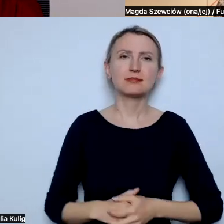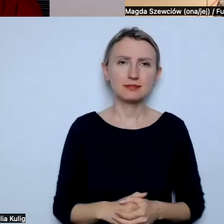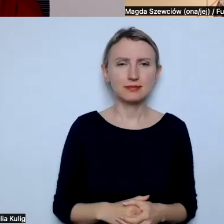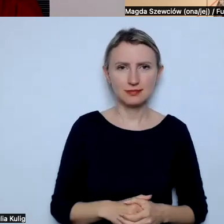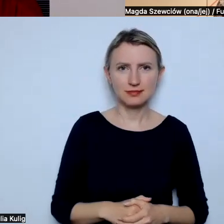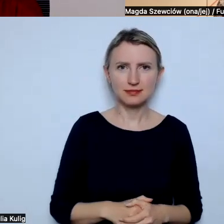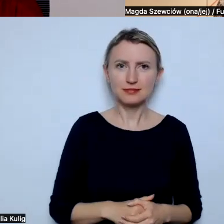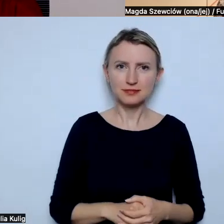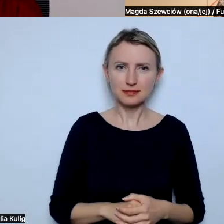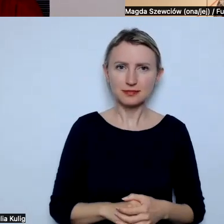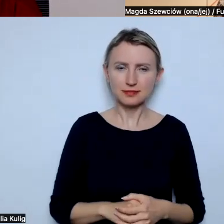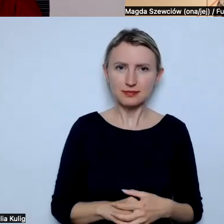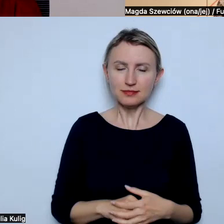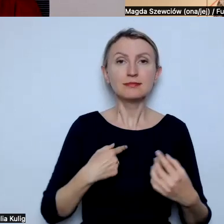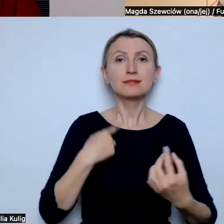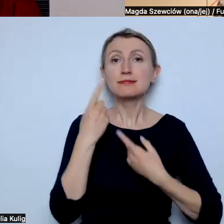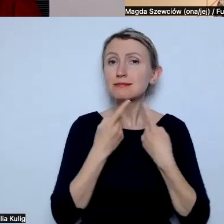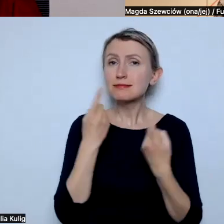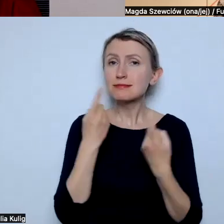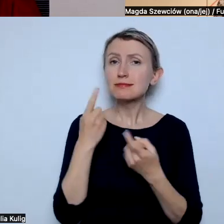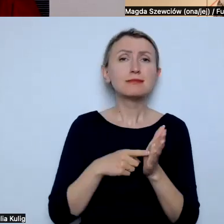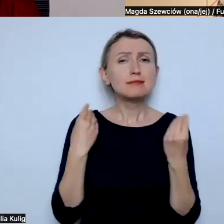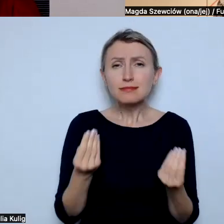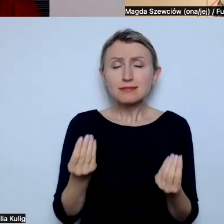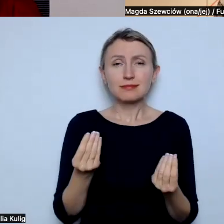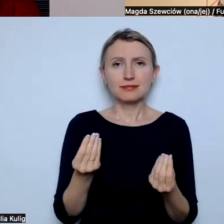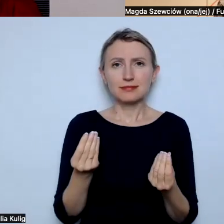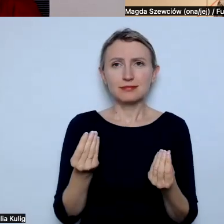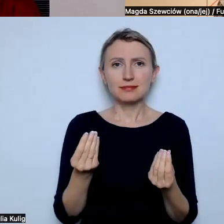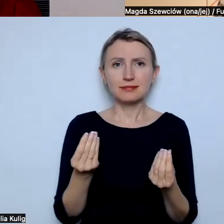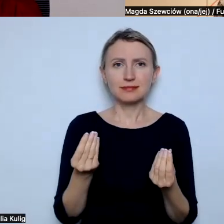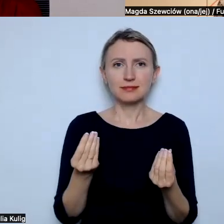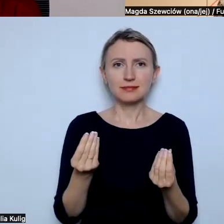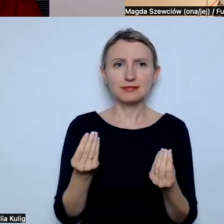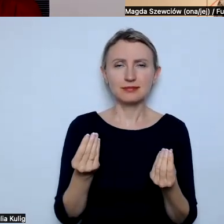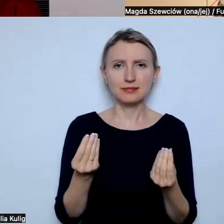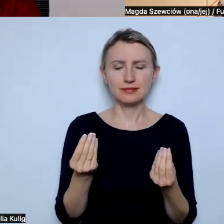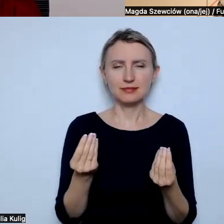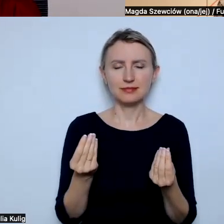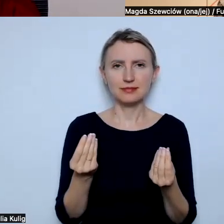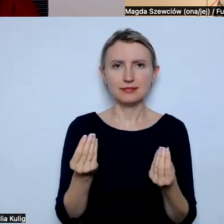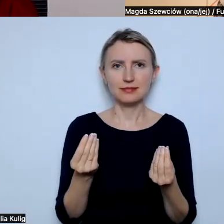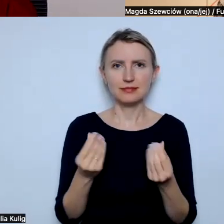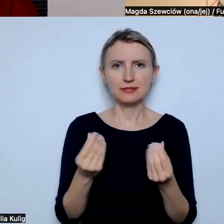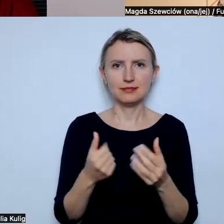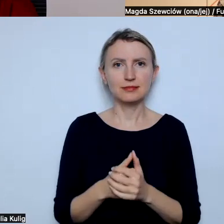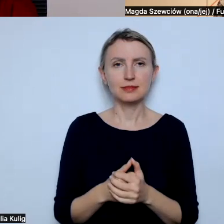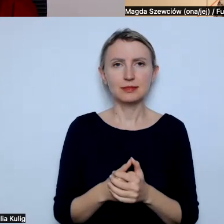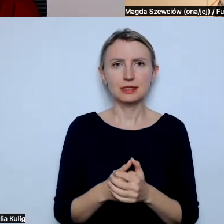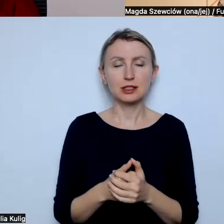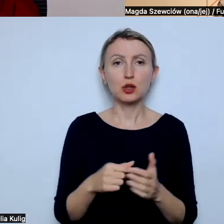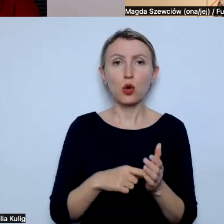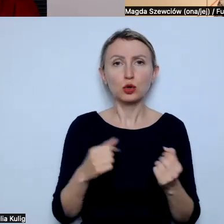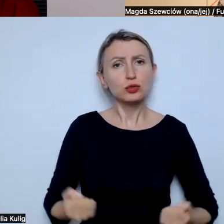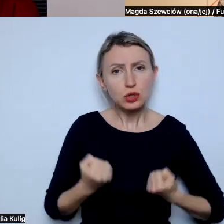I uważam, że to jest cudowne. Jakby, że ten ruch dotyczący